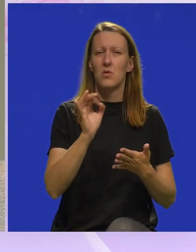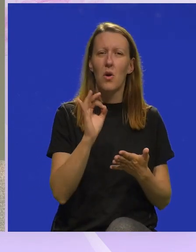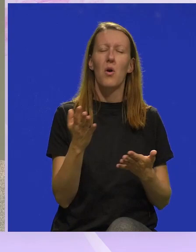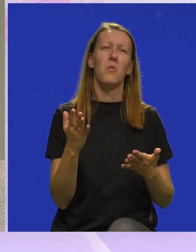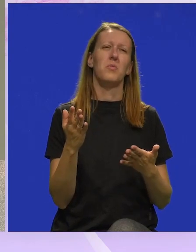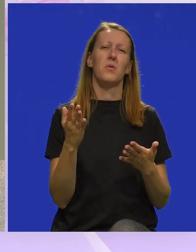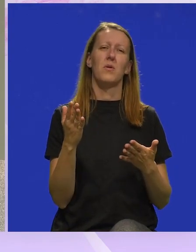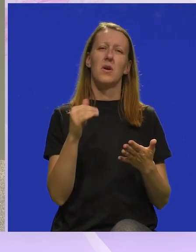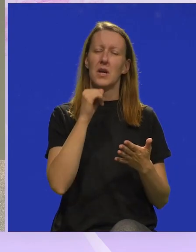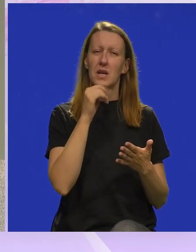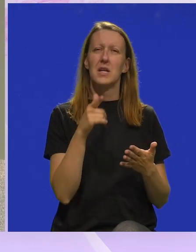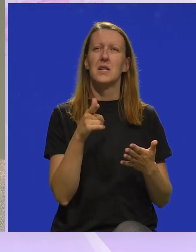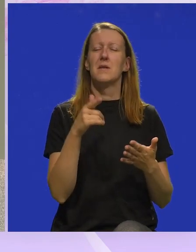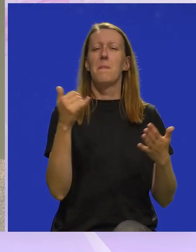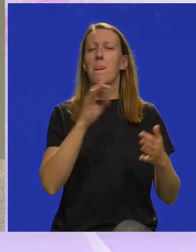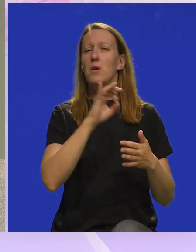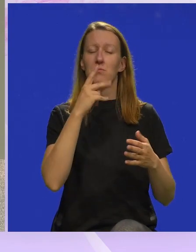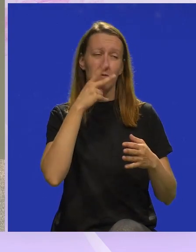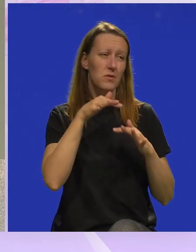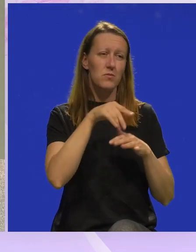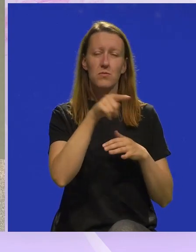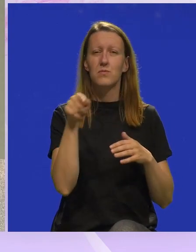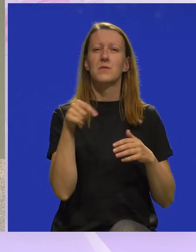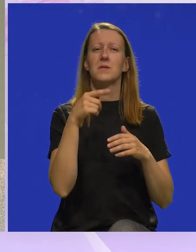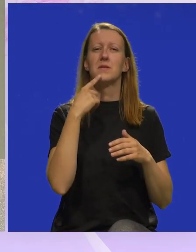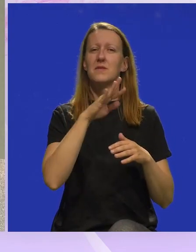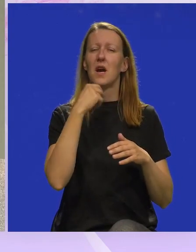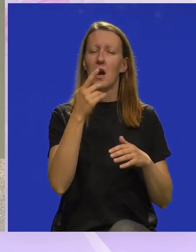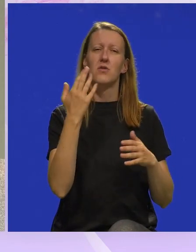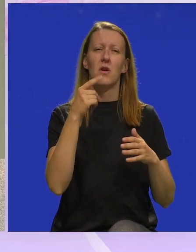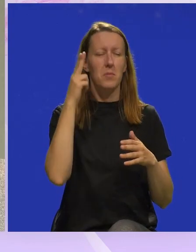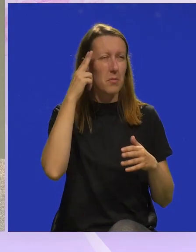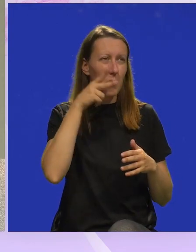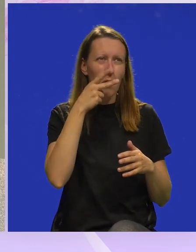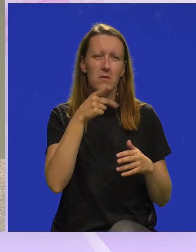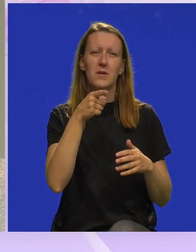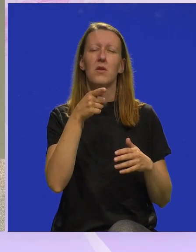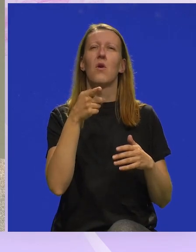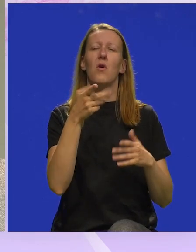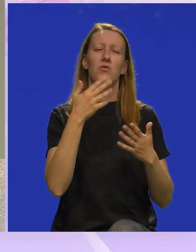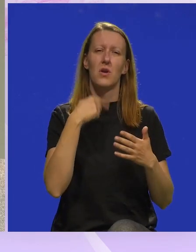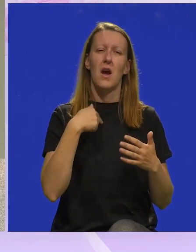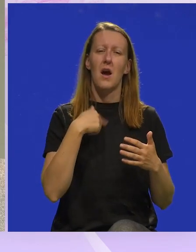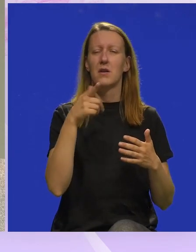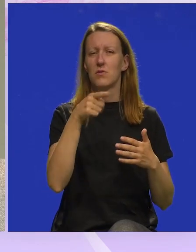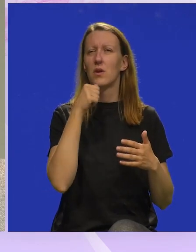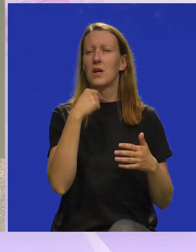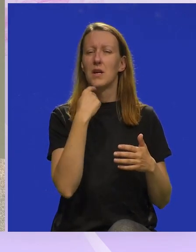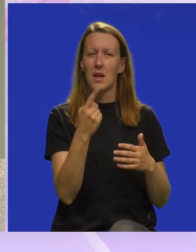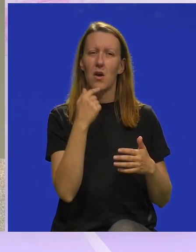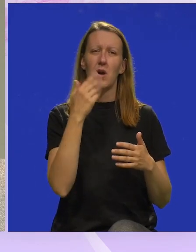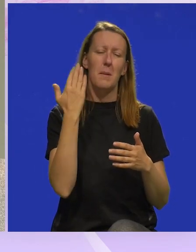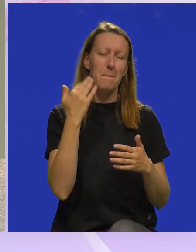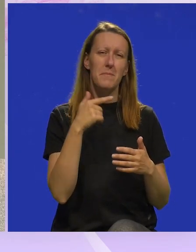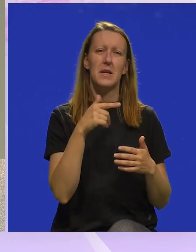biti dobro. I super su mi reakcije poslije. Svi kažu, ej, prepoznali smo se. je ono što ja sam to i rekao i